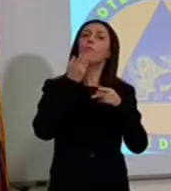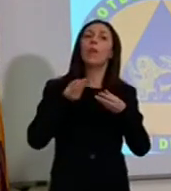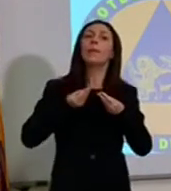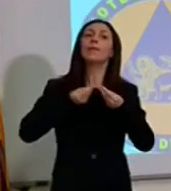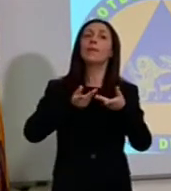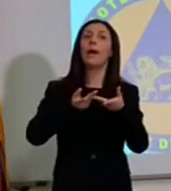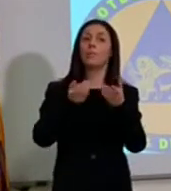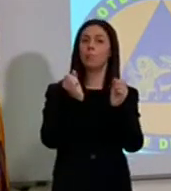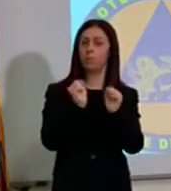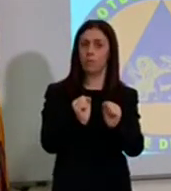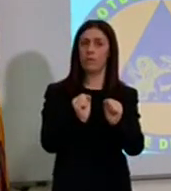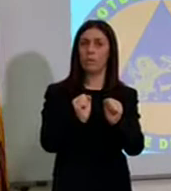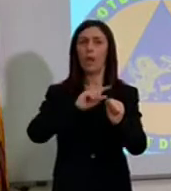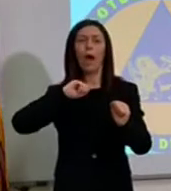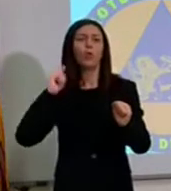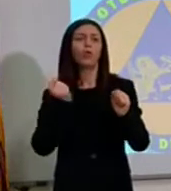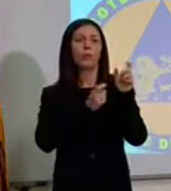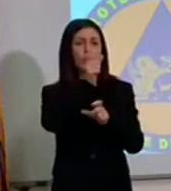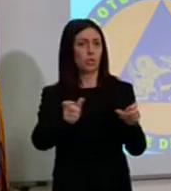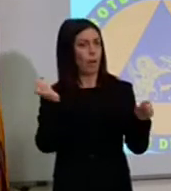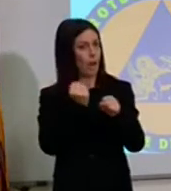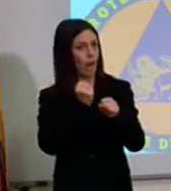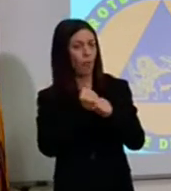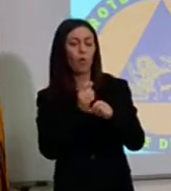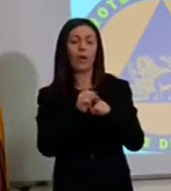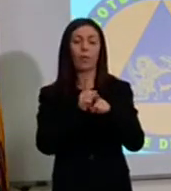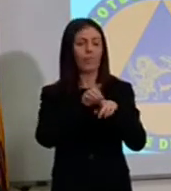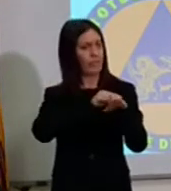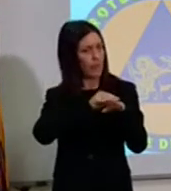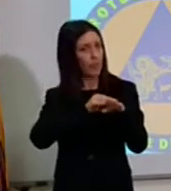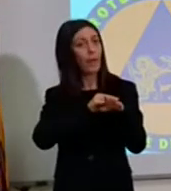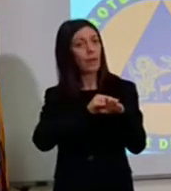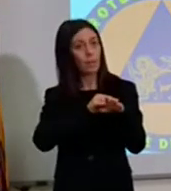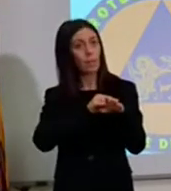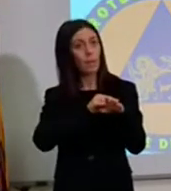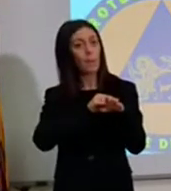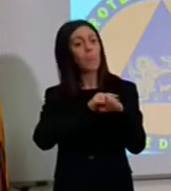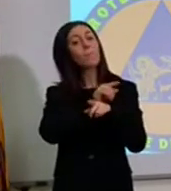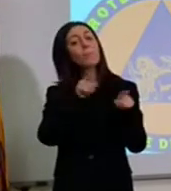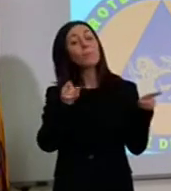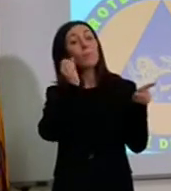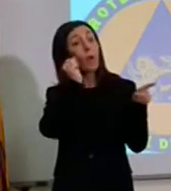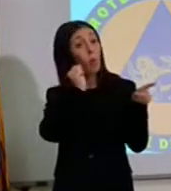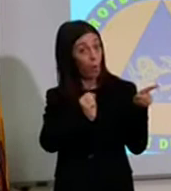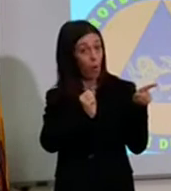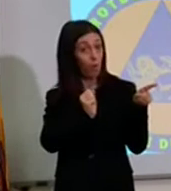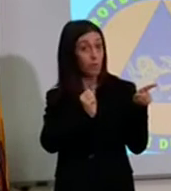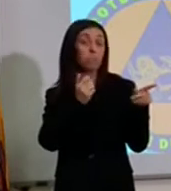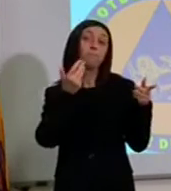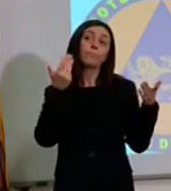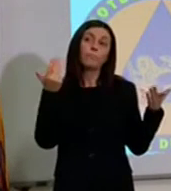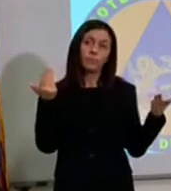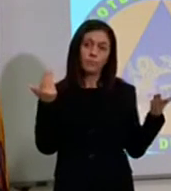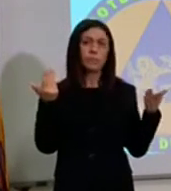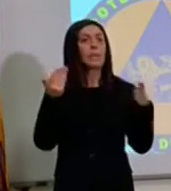Il Presidente della Regione ha espresso la sua preoccupazione e ha annunciato un accordo che permette agli infermieri ospedalieri di